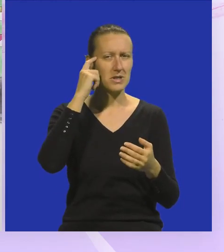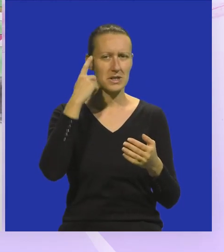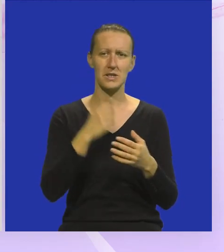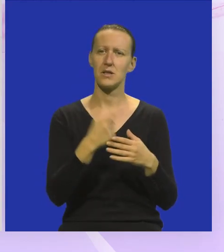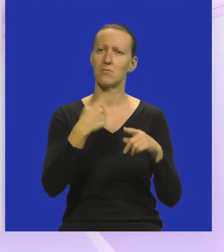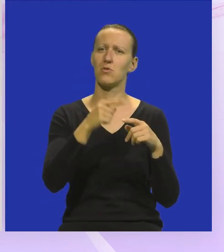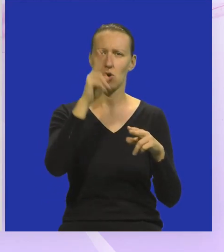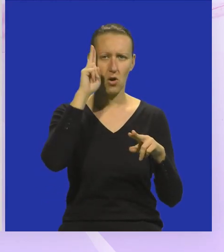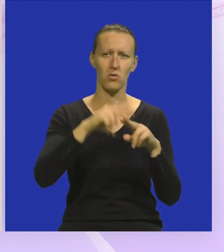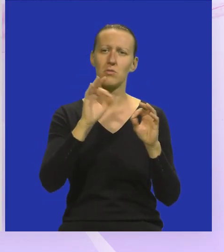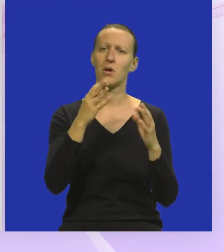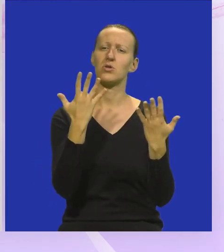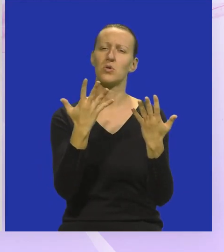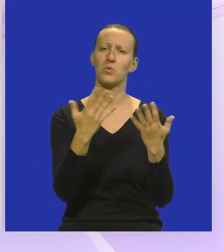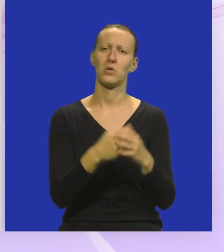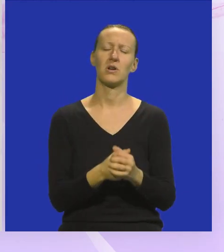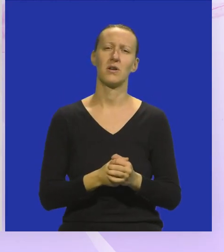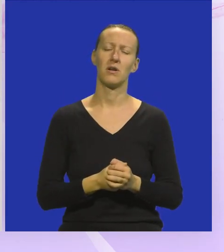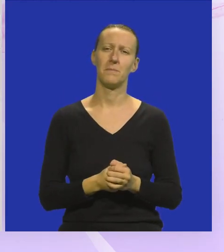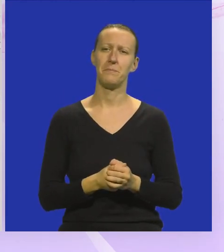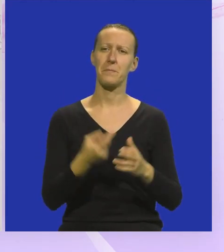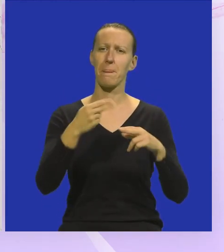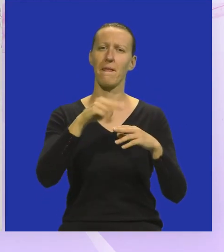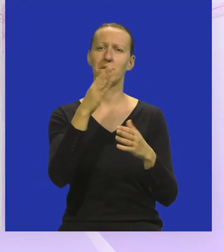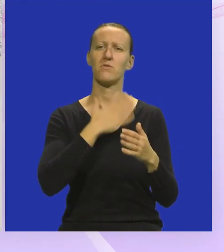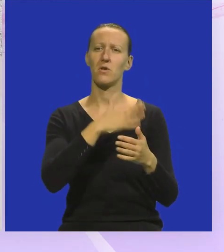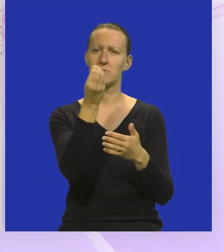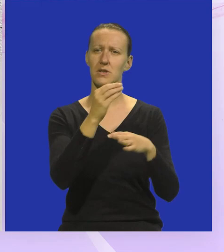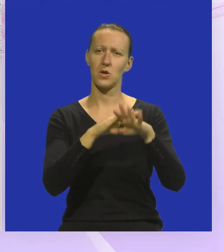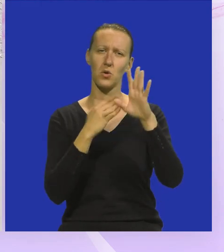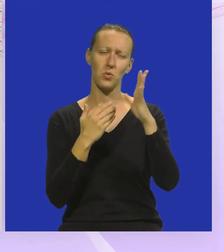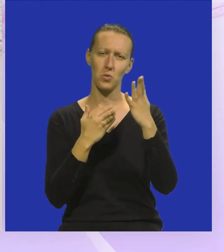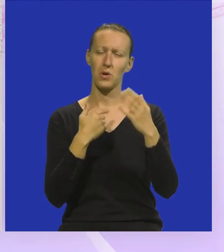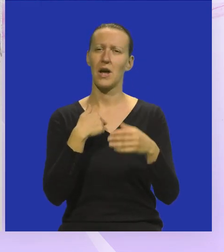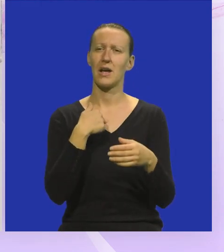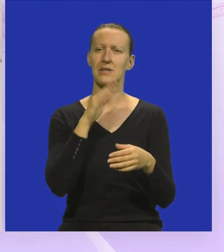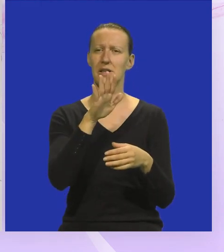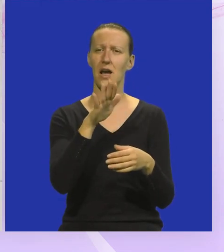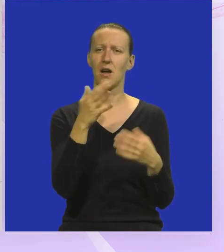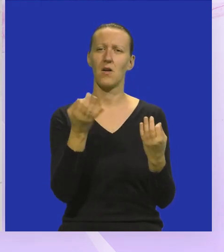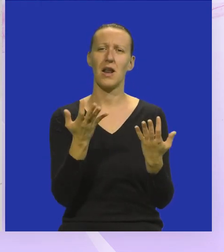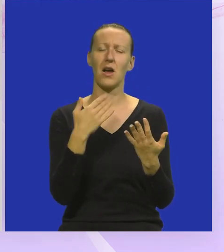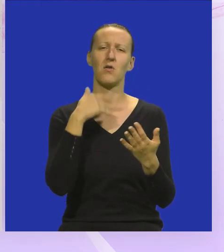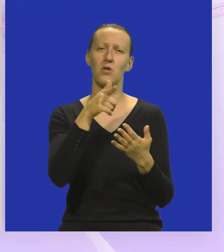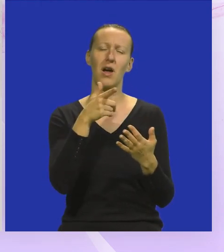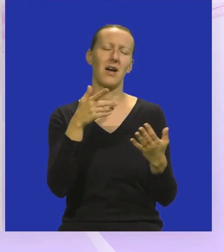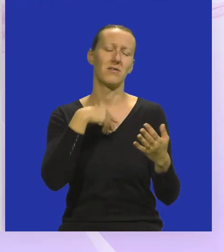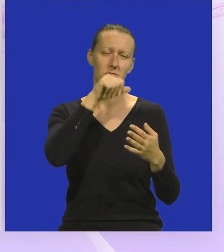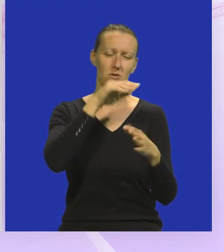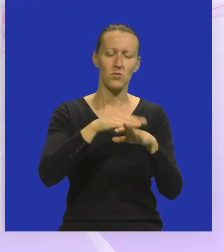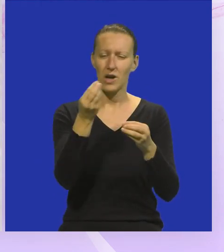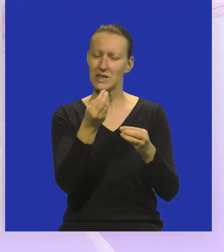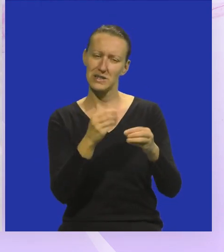to. Zašto si se odlučio baš za ruke? Pa najviše volim crtati ruke i te detalje, ja sam tako neki u tom stilu